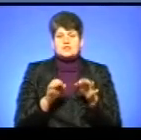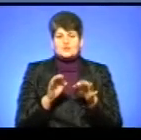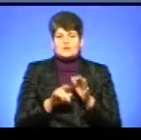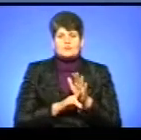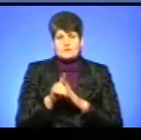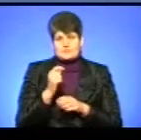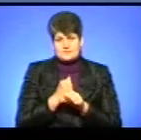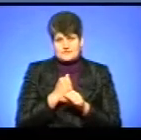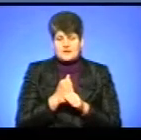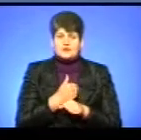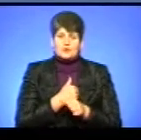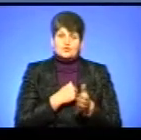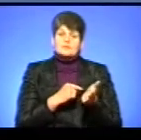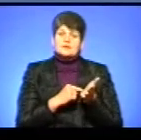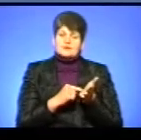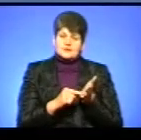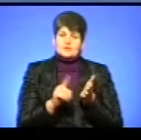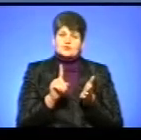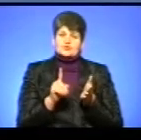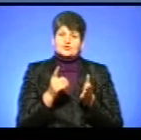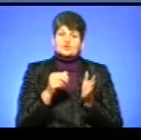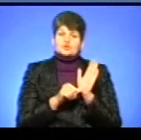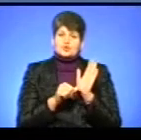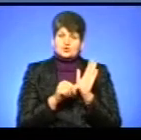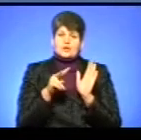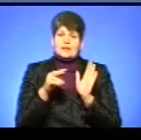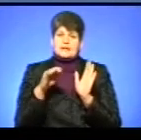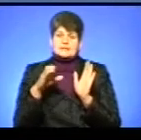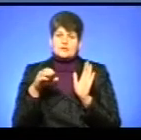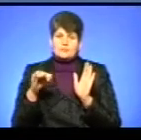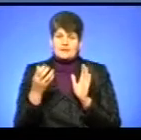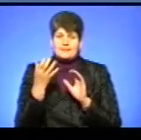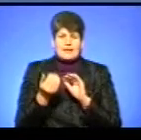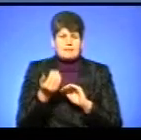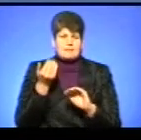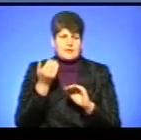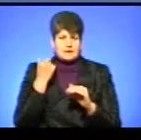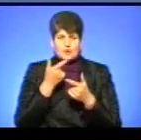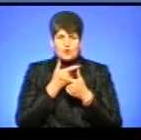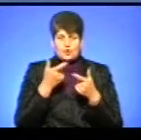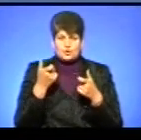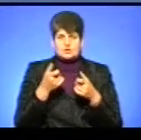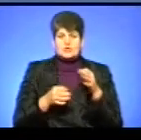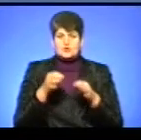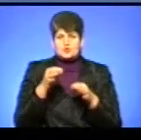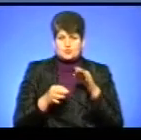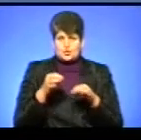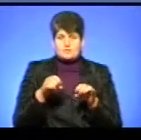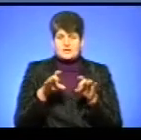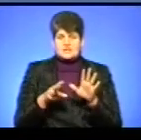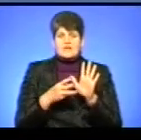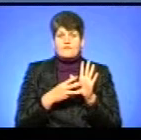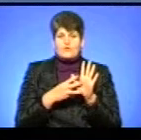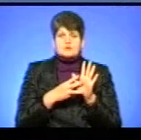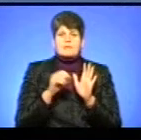законну силу. Проте хочу зазначити, що ще з 6 листопада, тобто день перед оголошенням Тернопільським судом рішення, 8-й